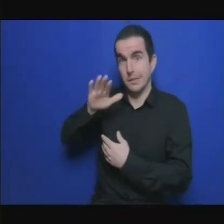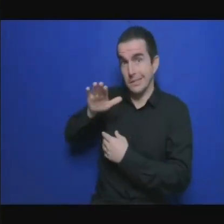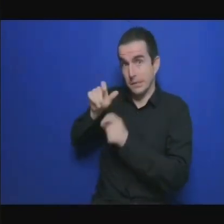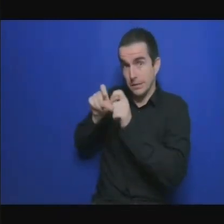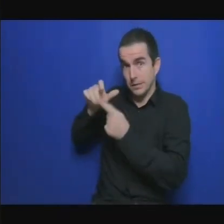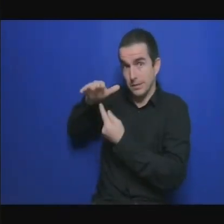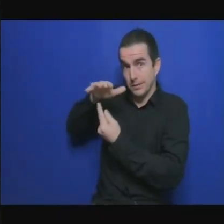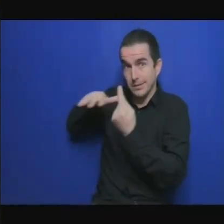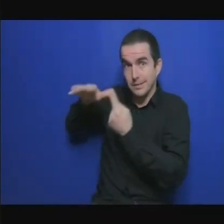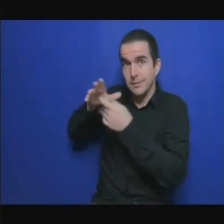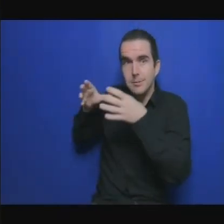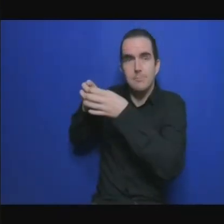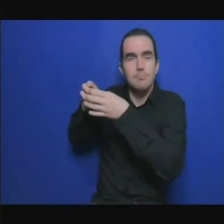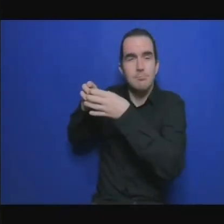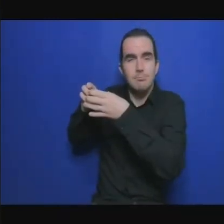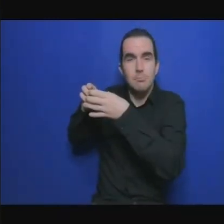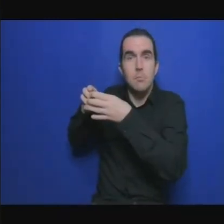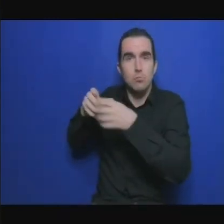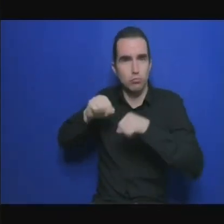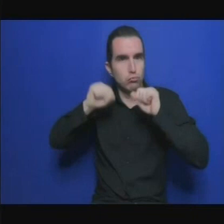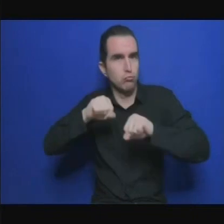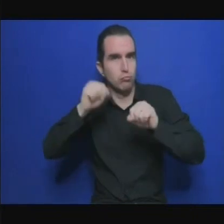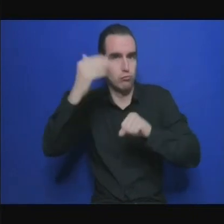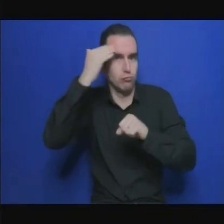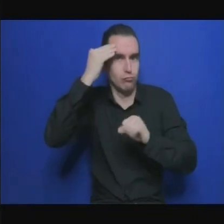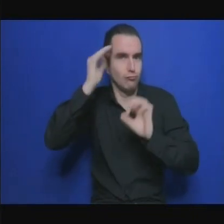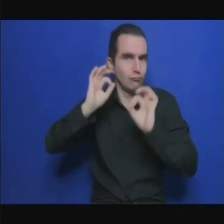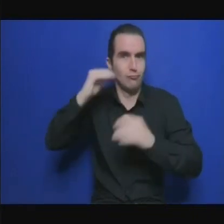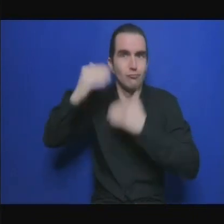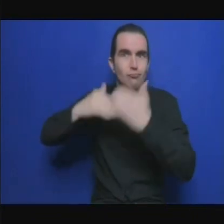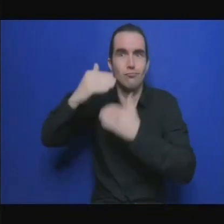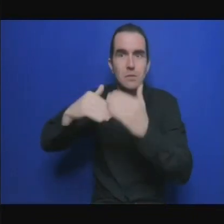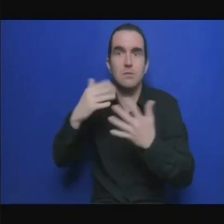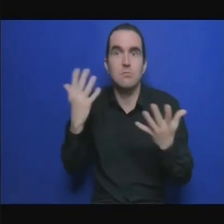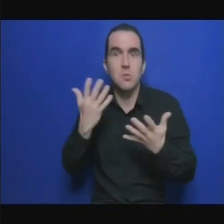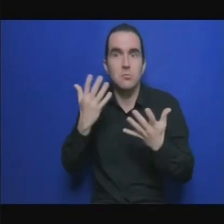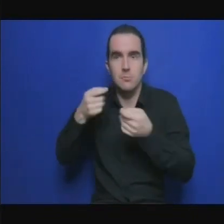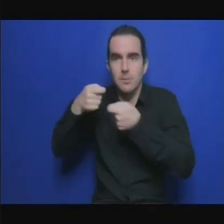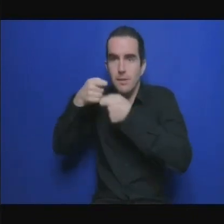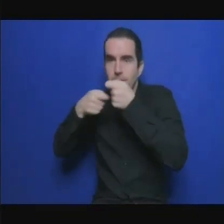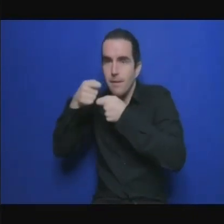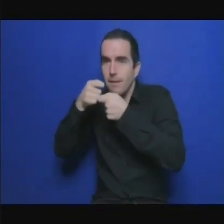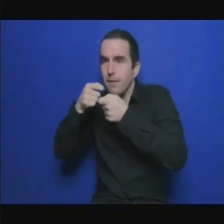il y aura un document qui montre que les gens vont s'engager à le faire